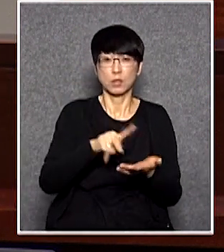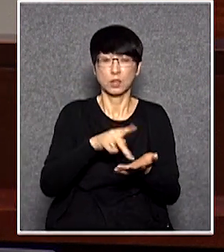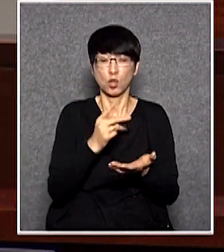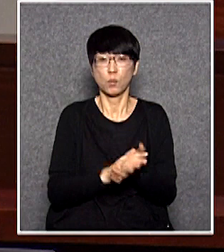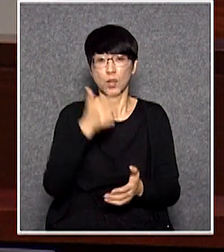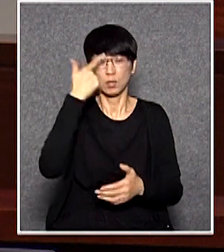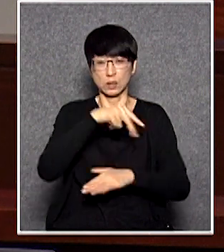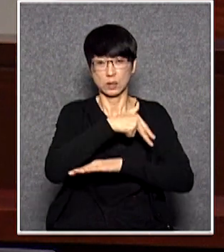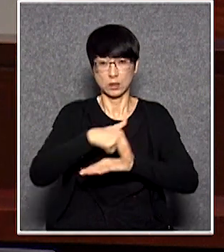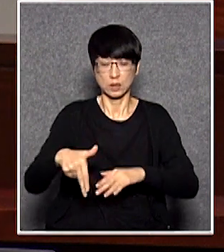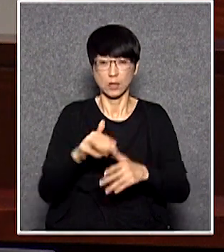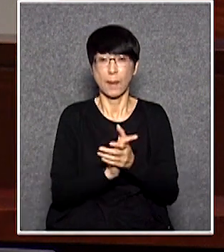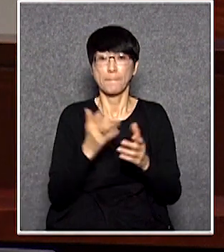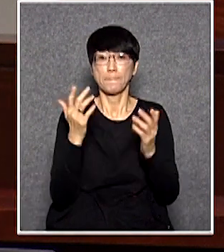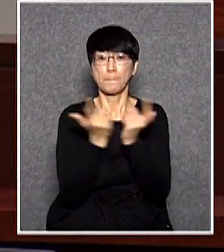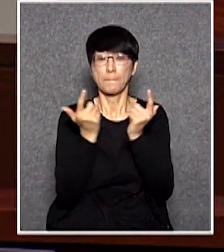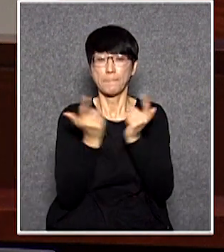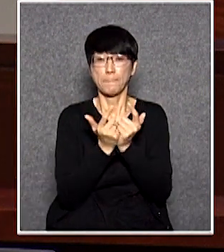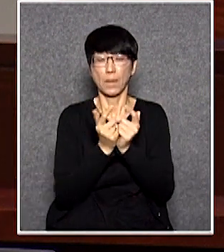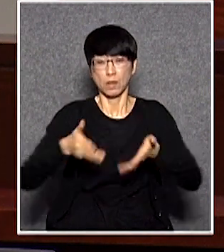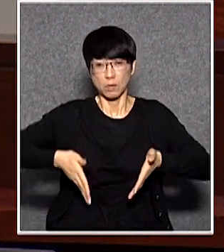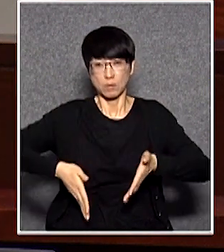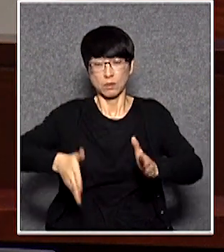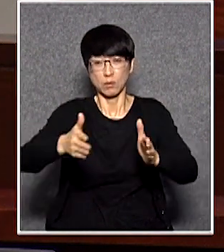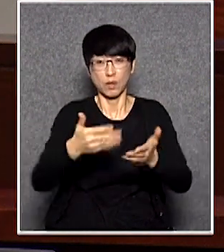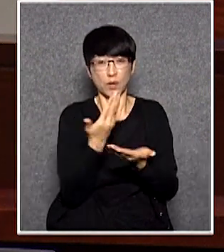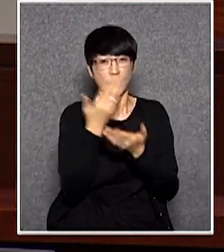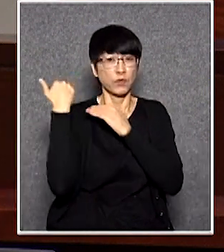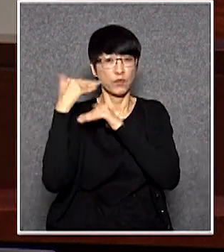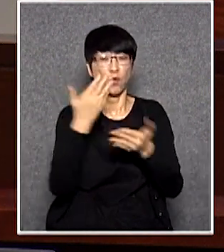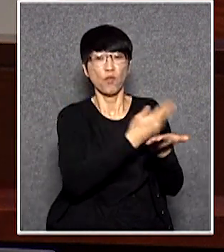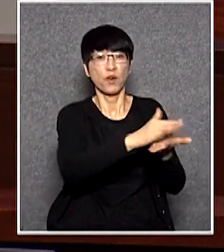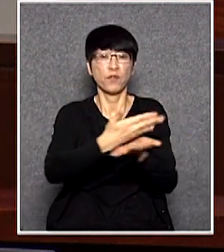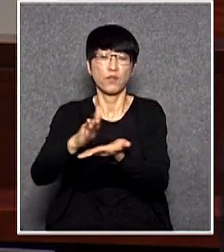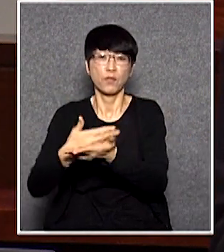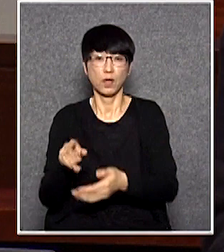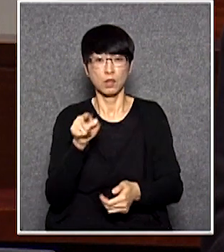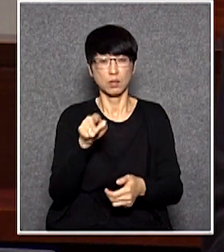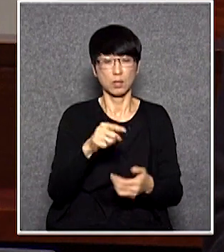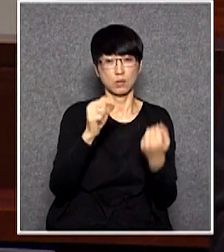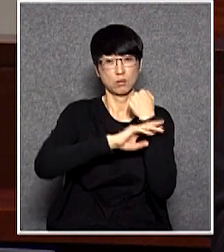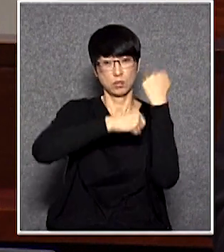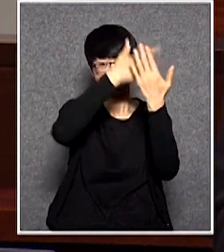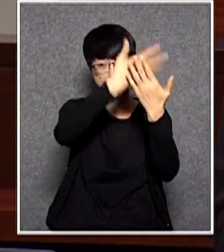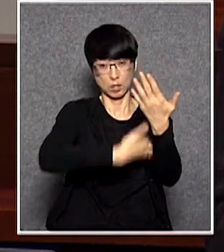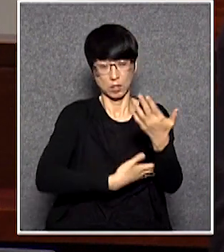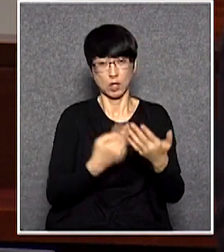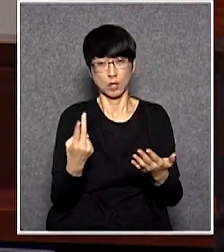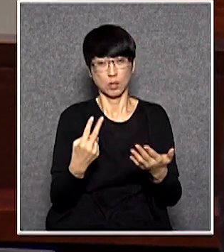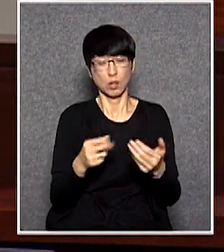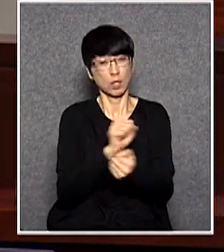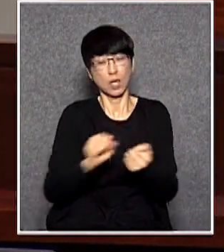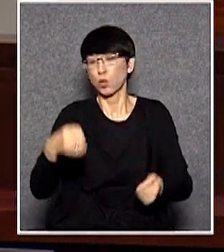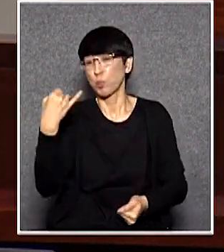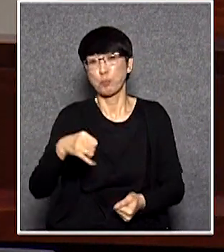市民多時的走私拆在行人道上公然分貨等等的問題透過這個條例草案是不可以解決